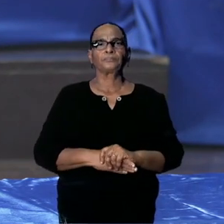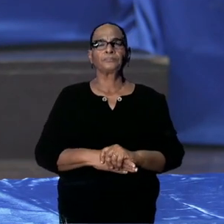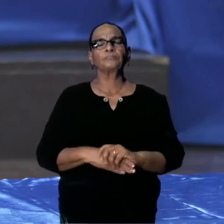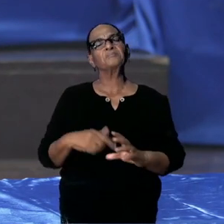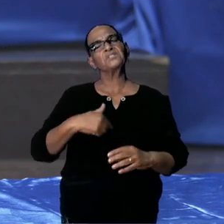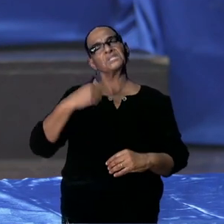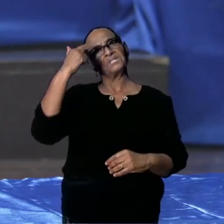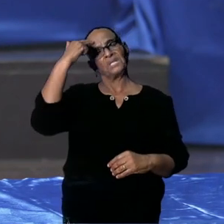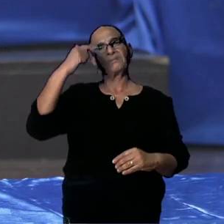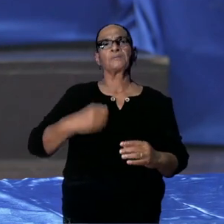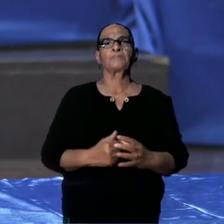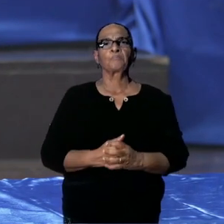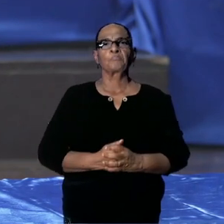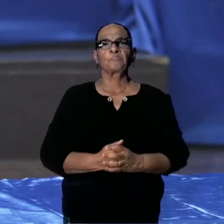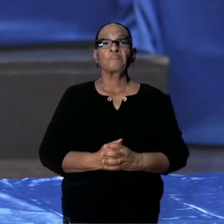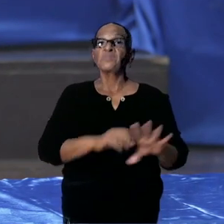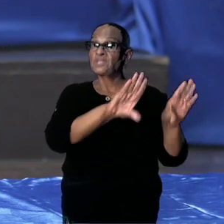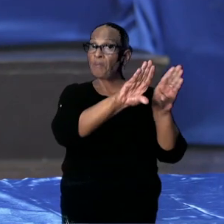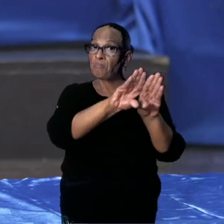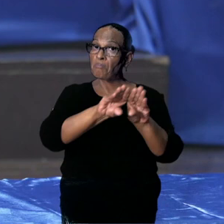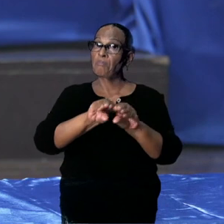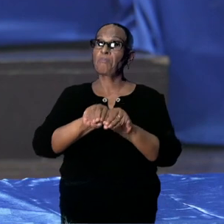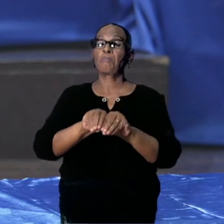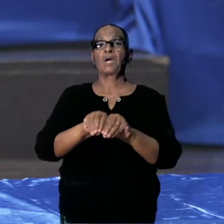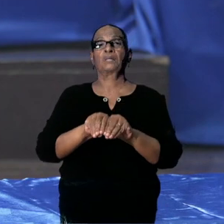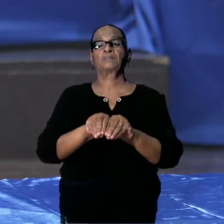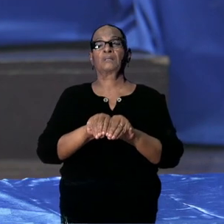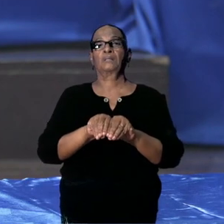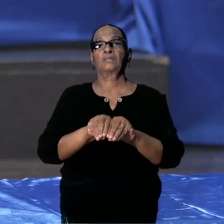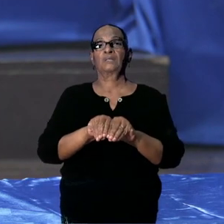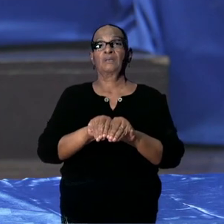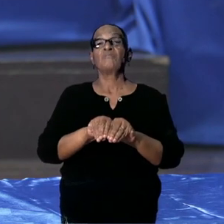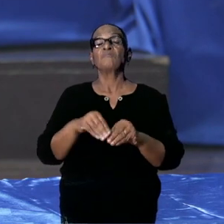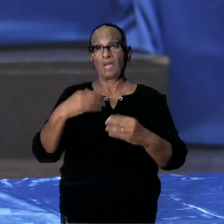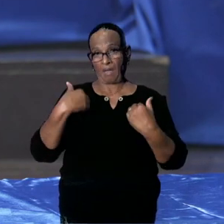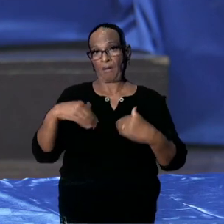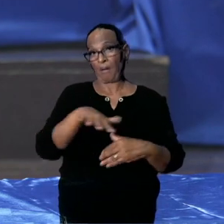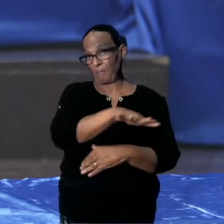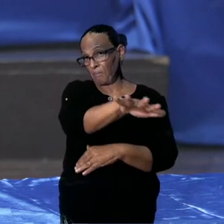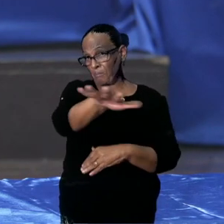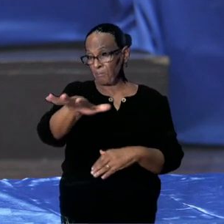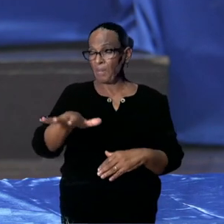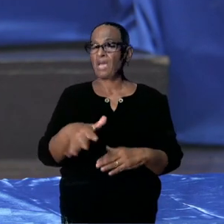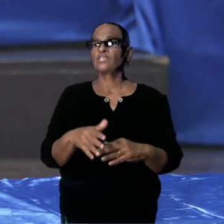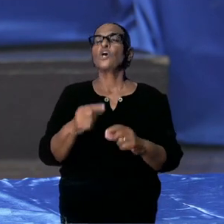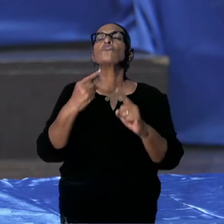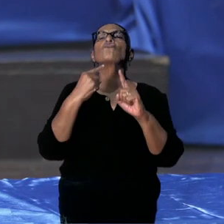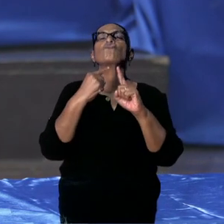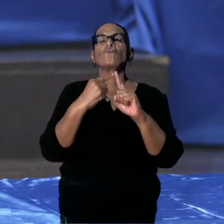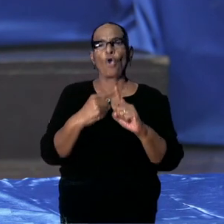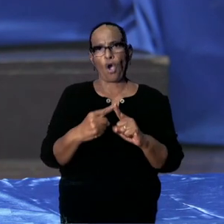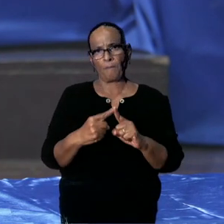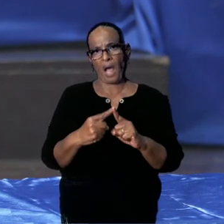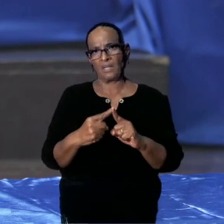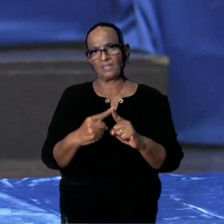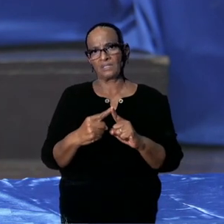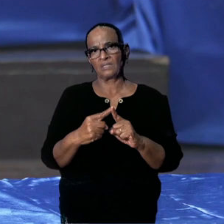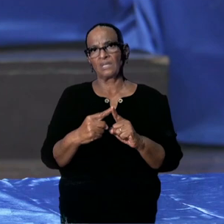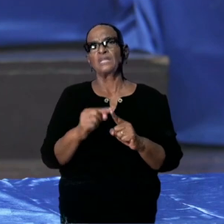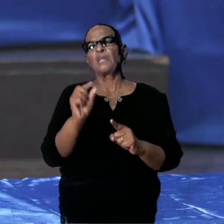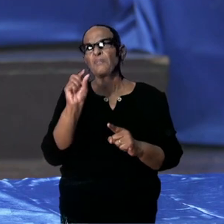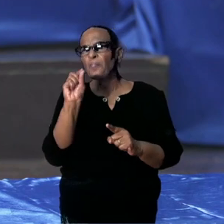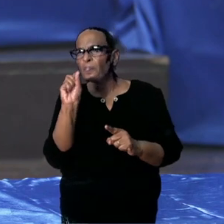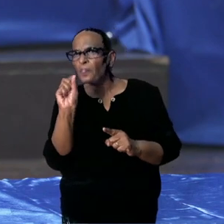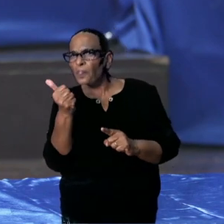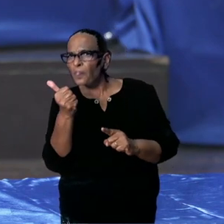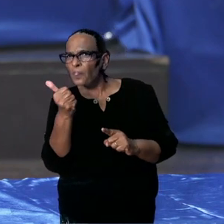Ik denk, de maatregelen, er is een vraag gekomen vanuit de gemeenschap. Nogmaals, er schijnt een foutje geslopen